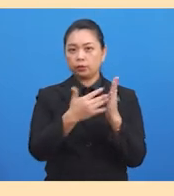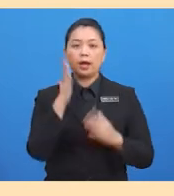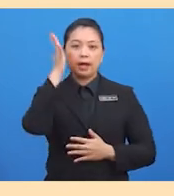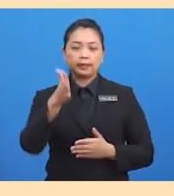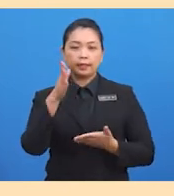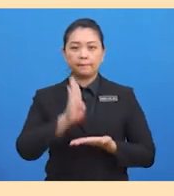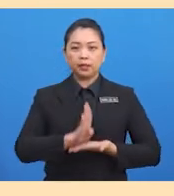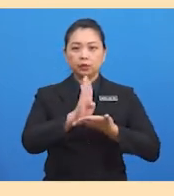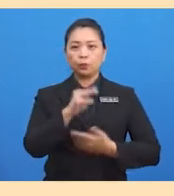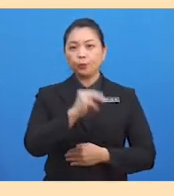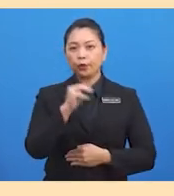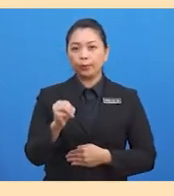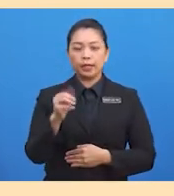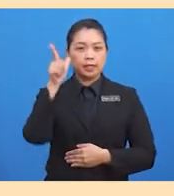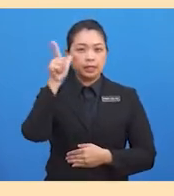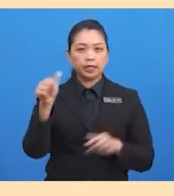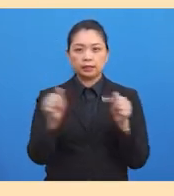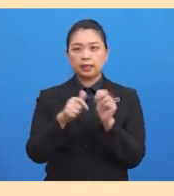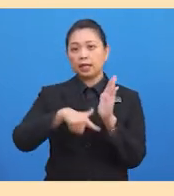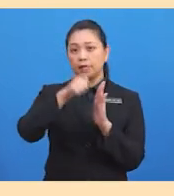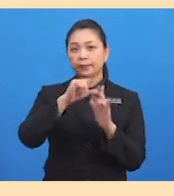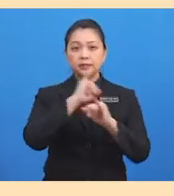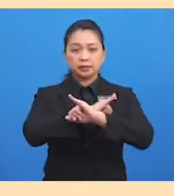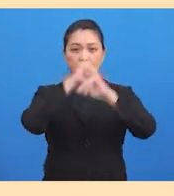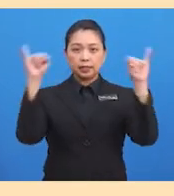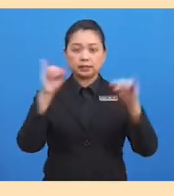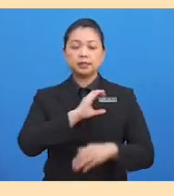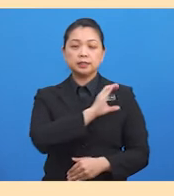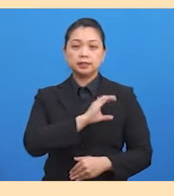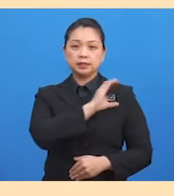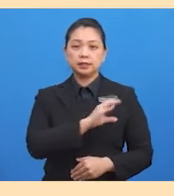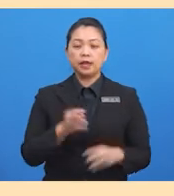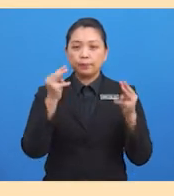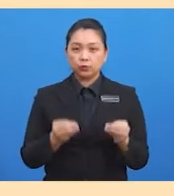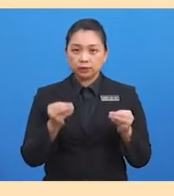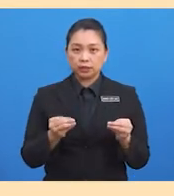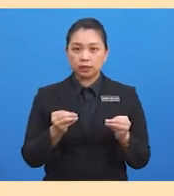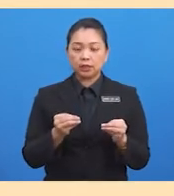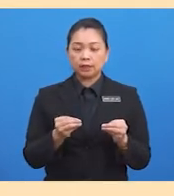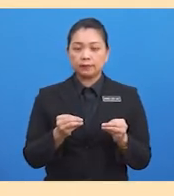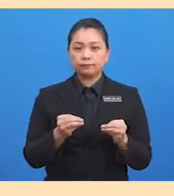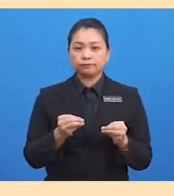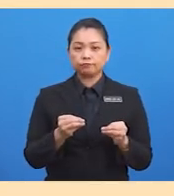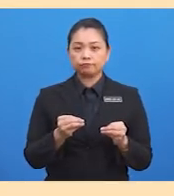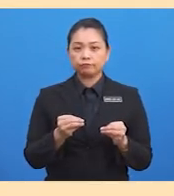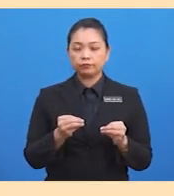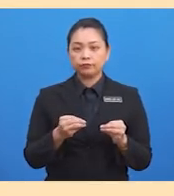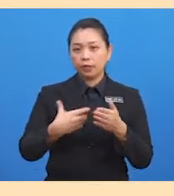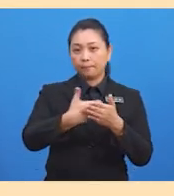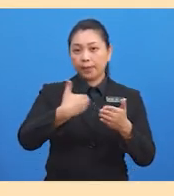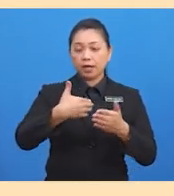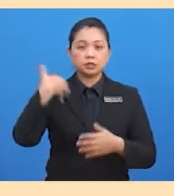murid-murid melihat dengan jelas ciri-ciri kehidupan manusia zaman prasejarah dan seterusnya